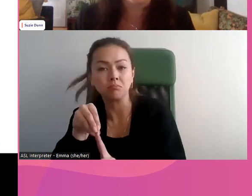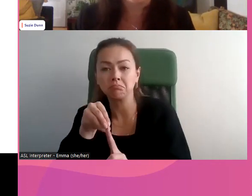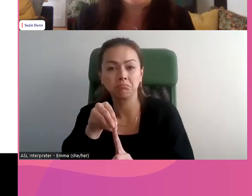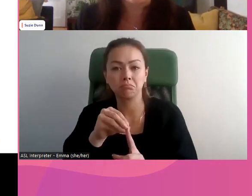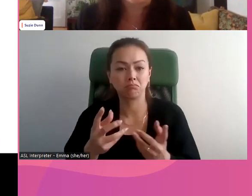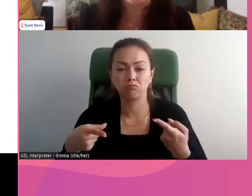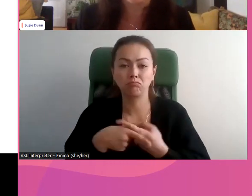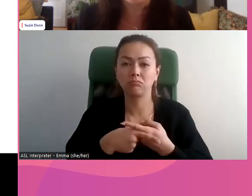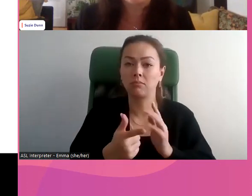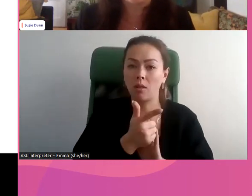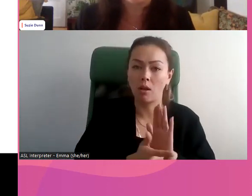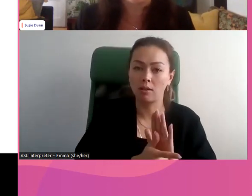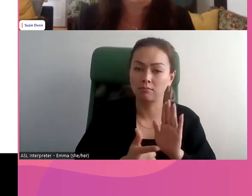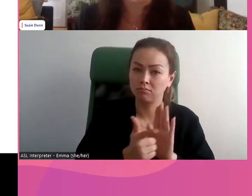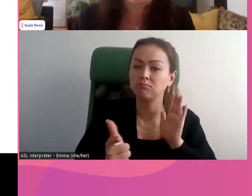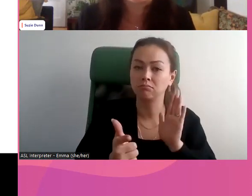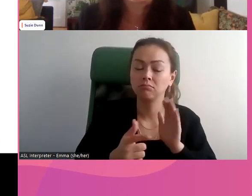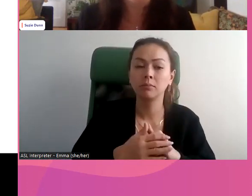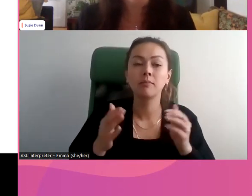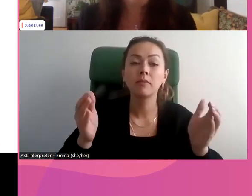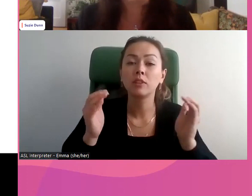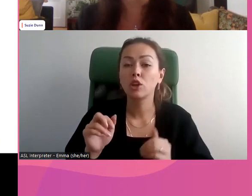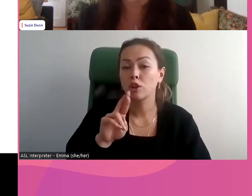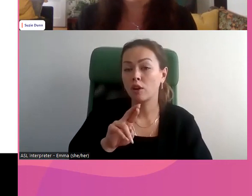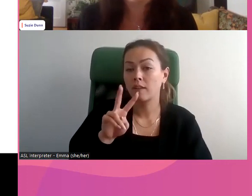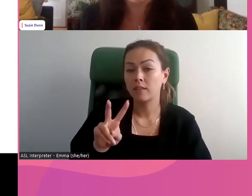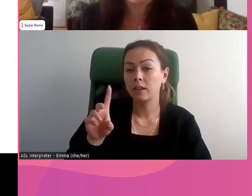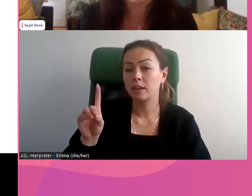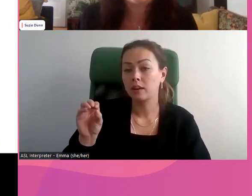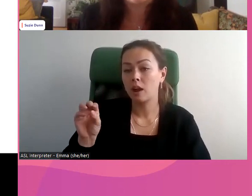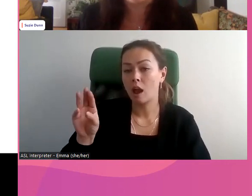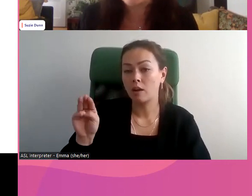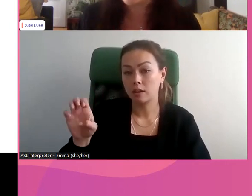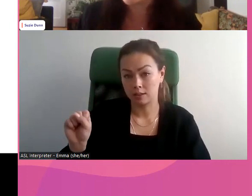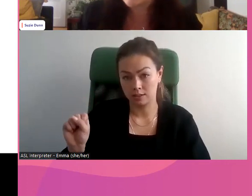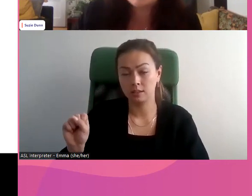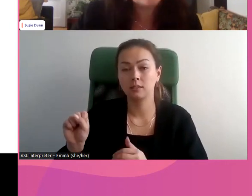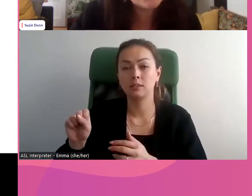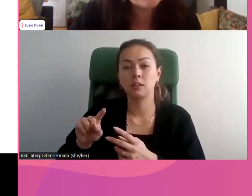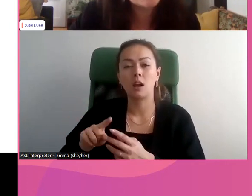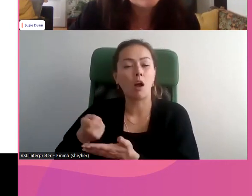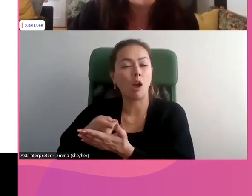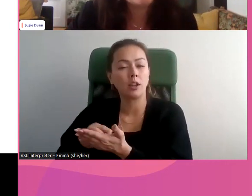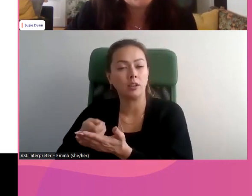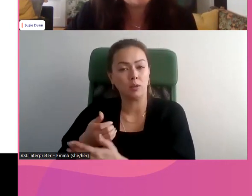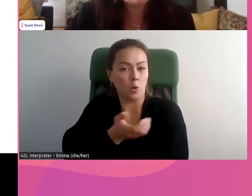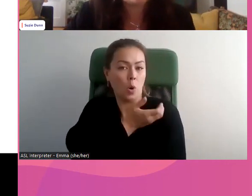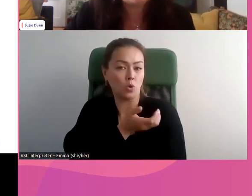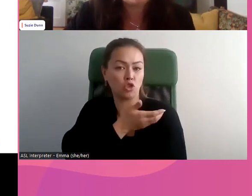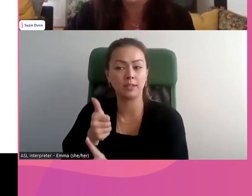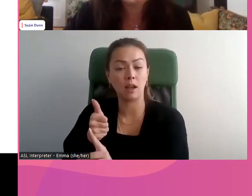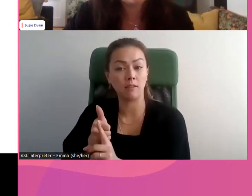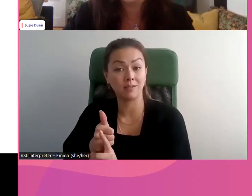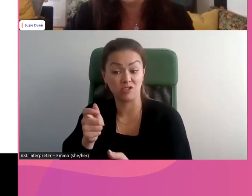voyeurisme. Un autre exemple, R contre Downs. Donc, c'était un entraîneur d'hockey qui prenait des photos secrètes de ses